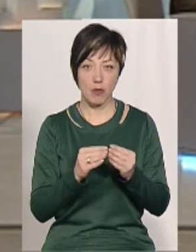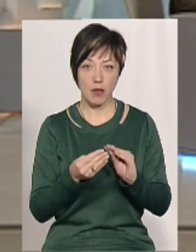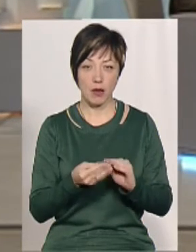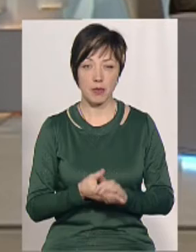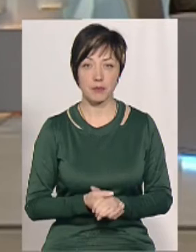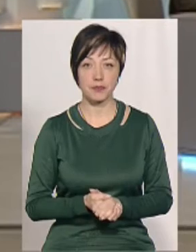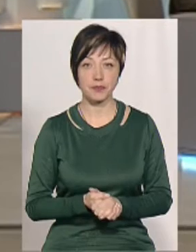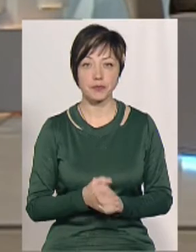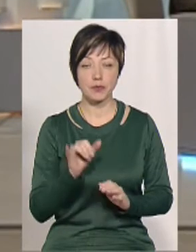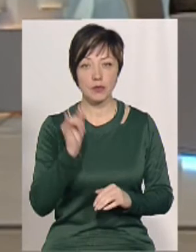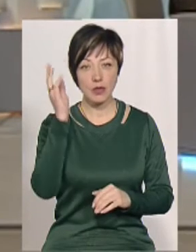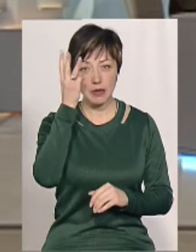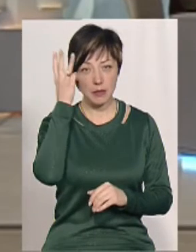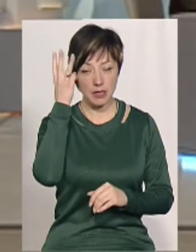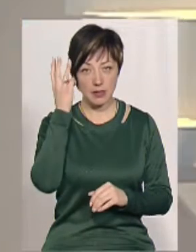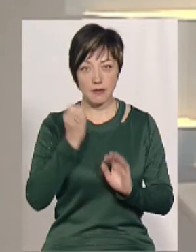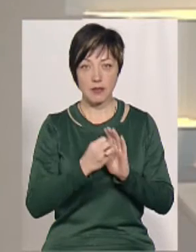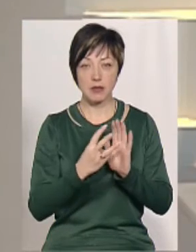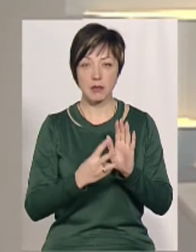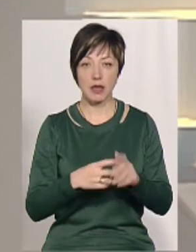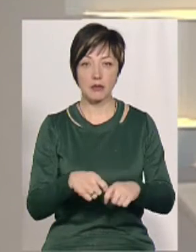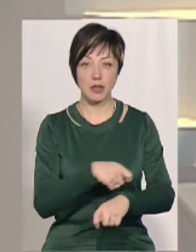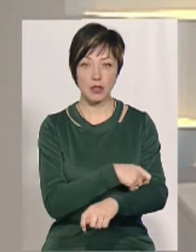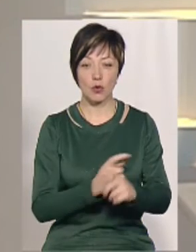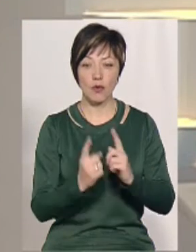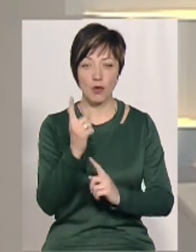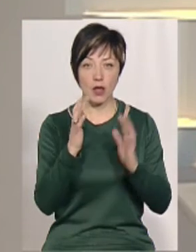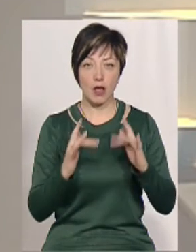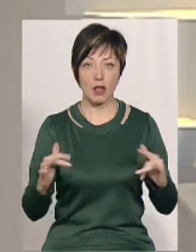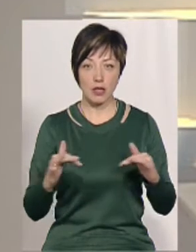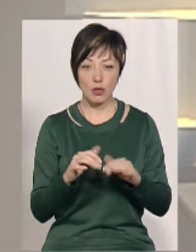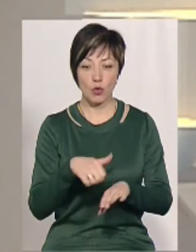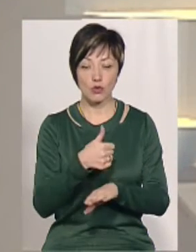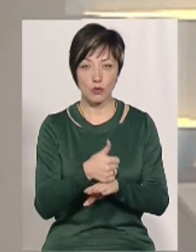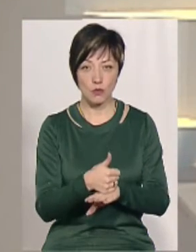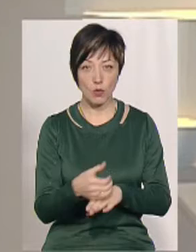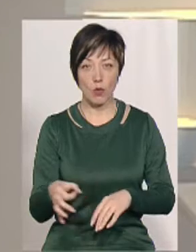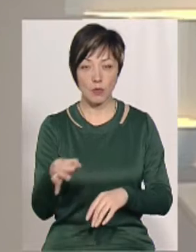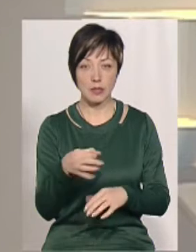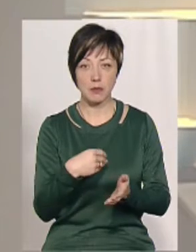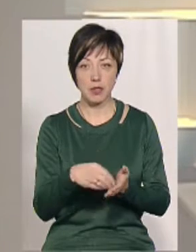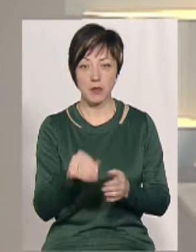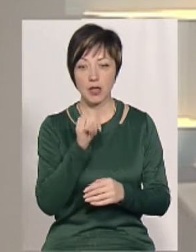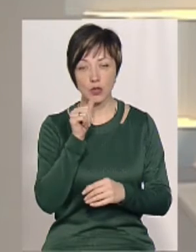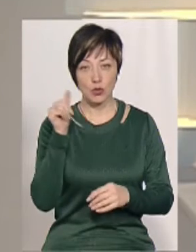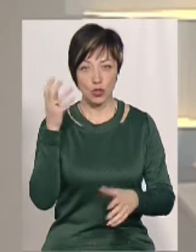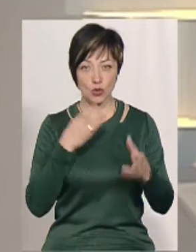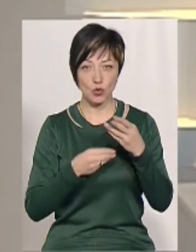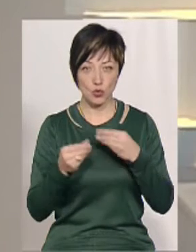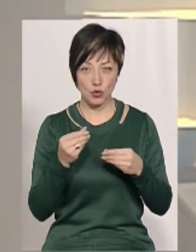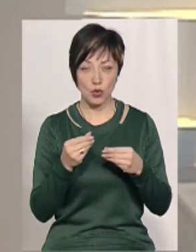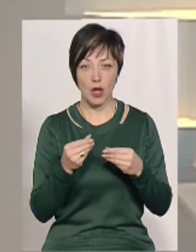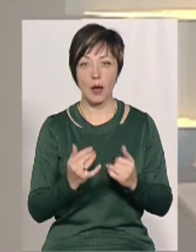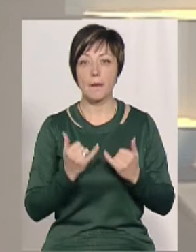У Хмельницькому 18-метрову ялинку, основну ялинку області придбали торік, штучну.